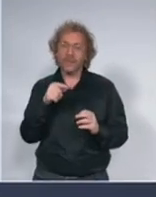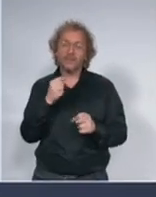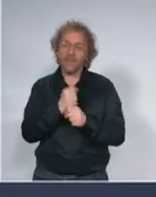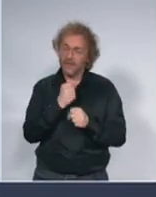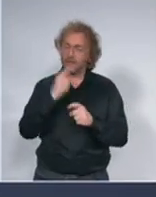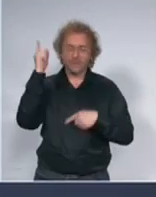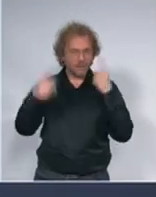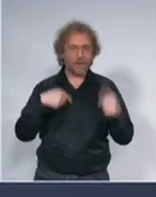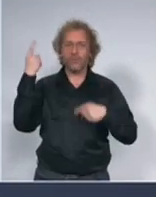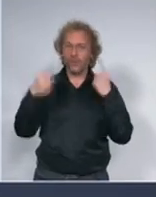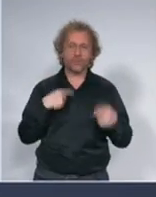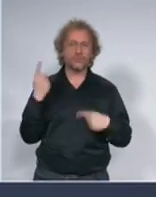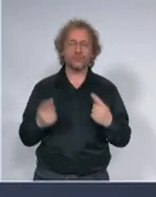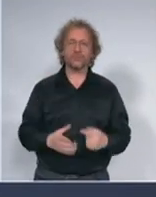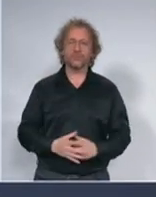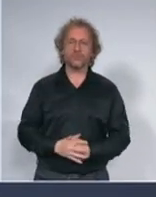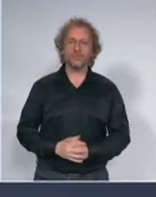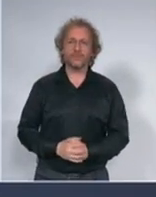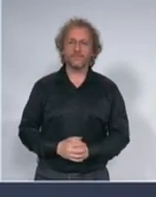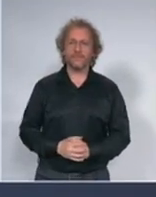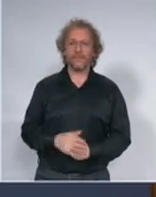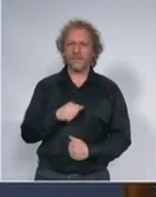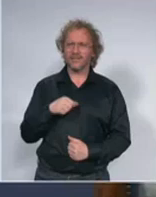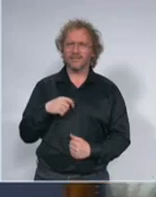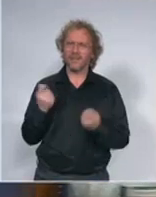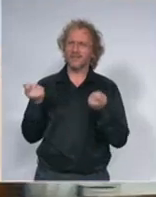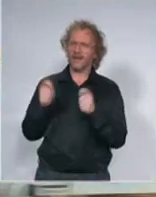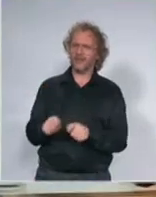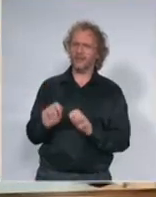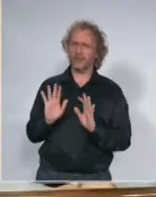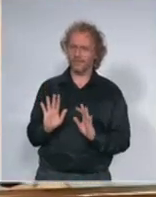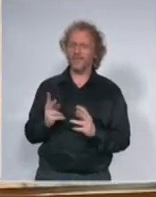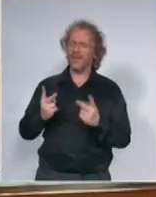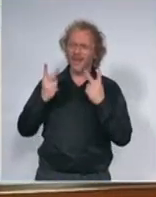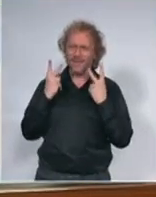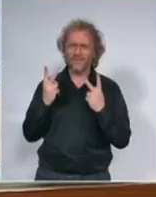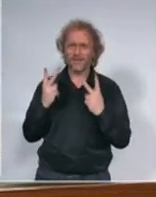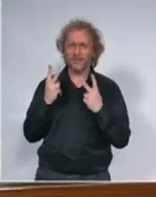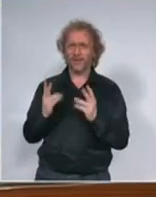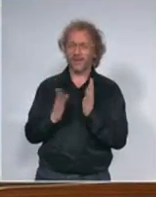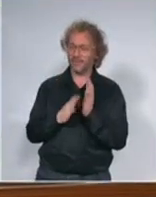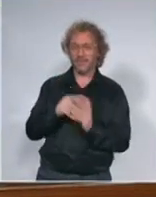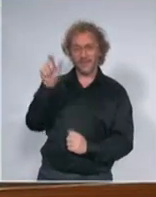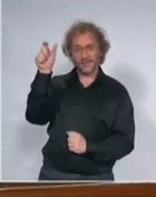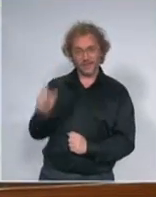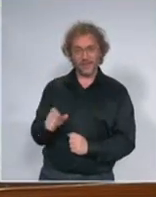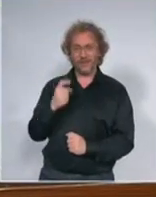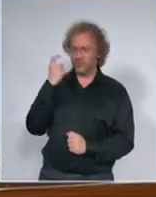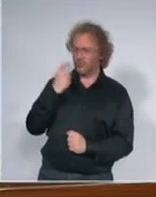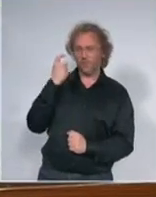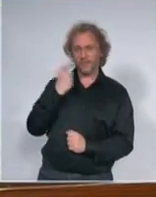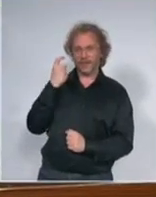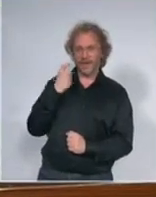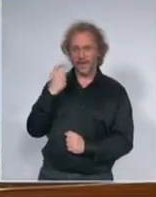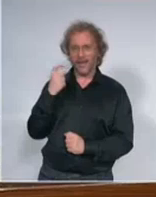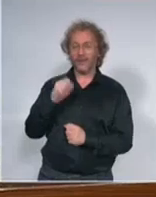Samo da da zaključimo da je najbitnije da osoba za koji se sumnja da je potencijalni nosilac infekcije